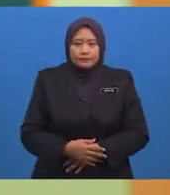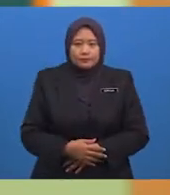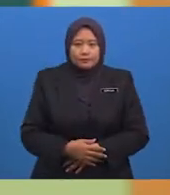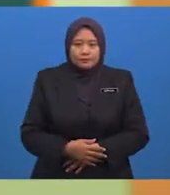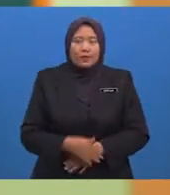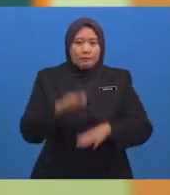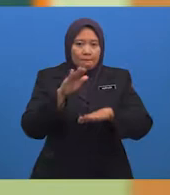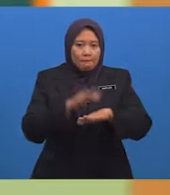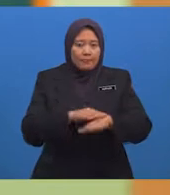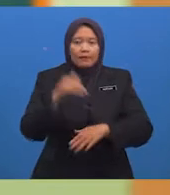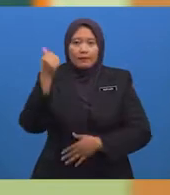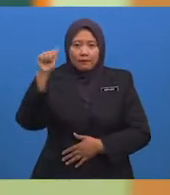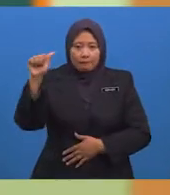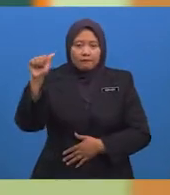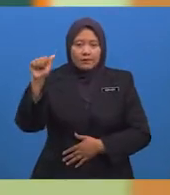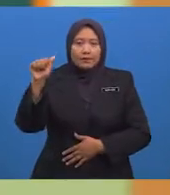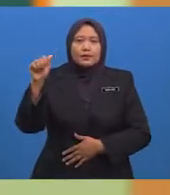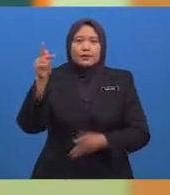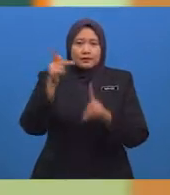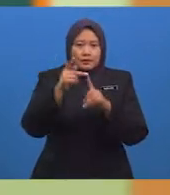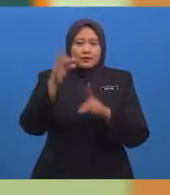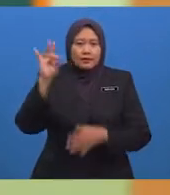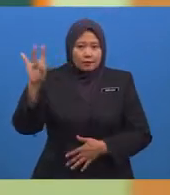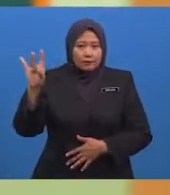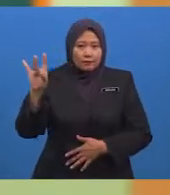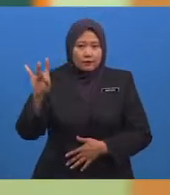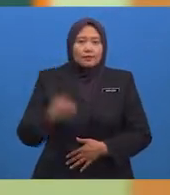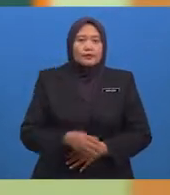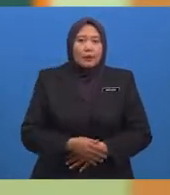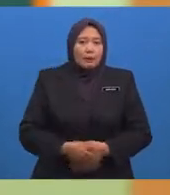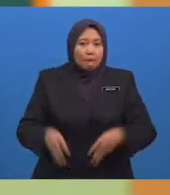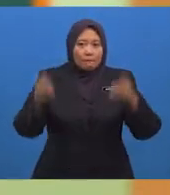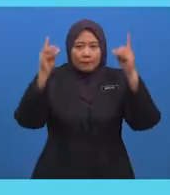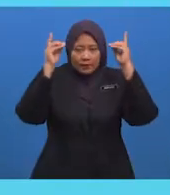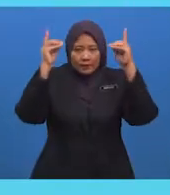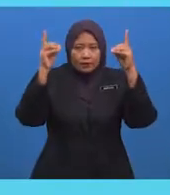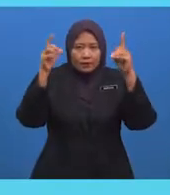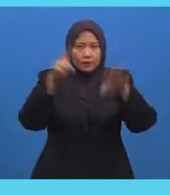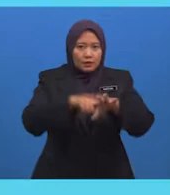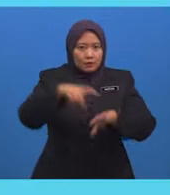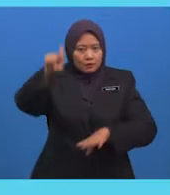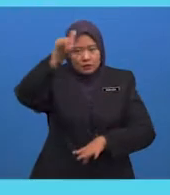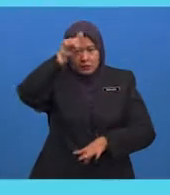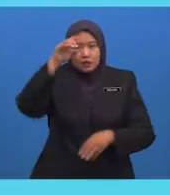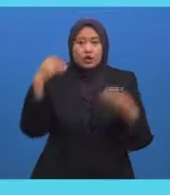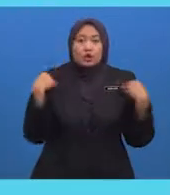Masihi Pendidikan di Mesir terbahagi kepada dua peringkat Iaitu